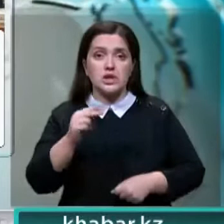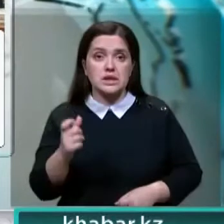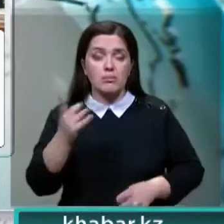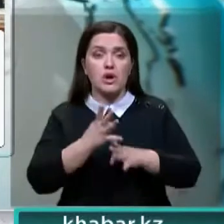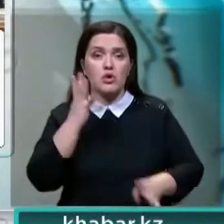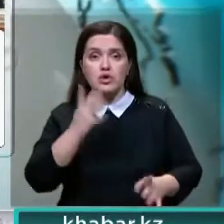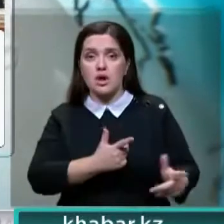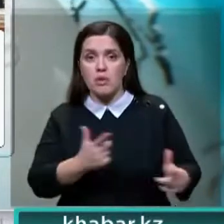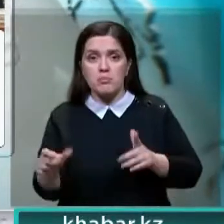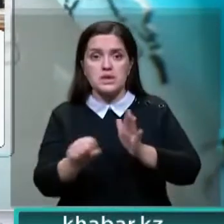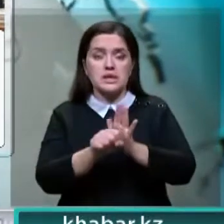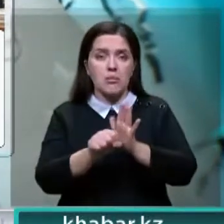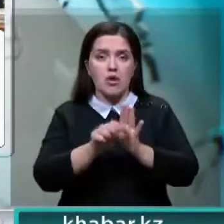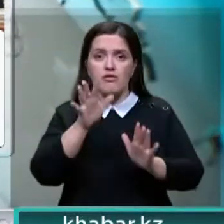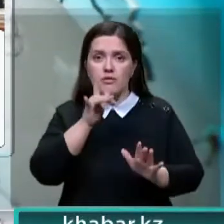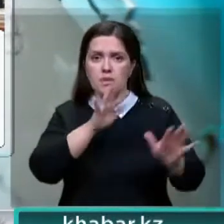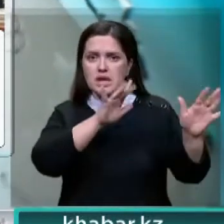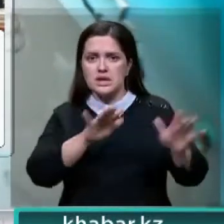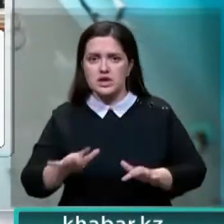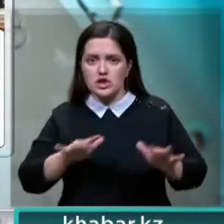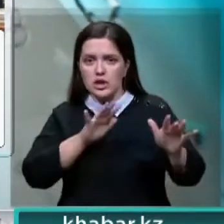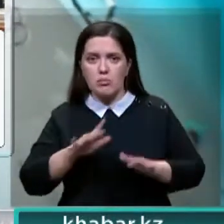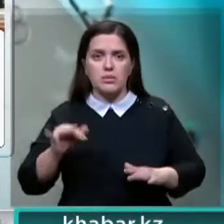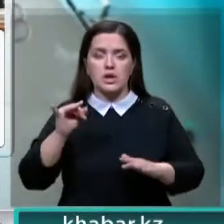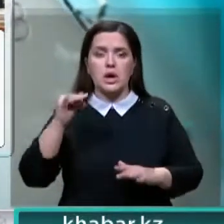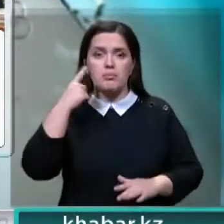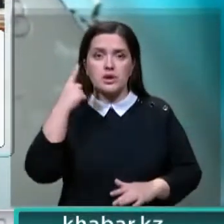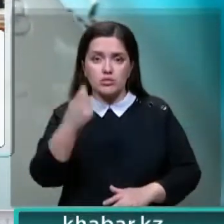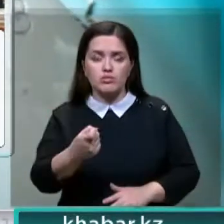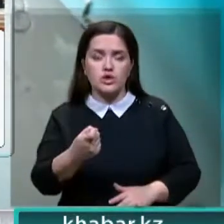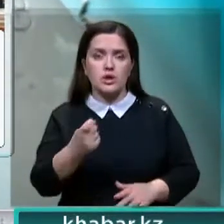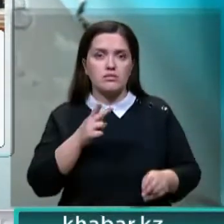подготовка к зимнему периоду, снежным заносам и предупреждение весеннего половодия.